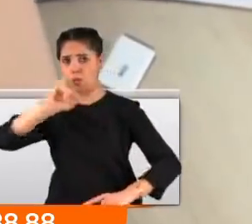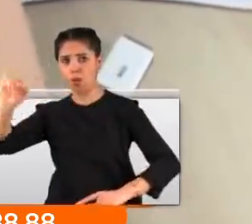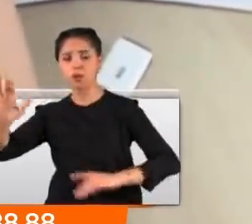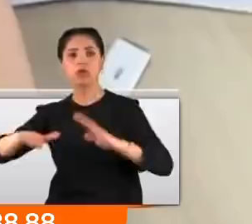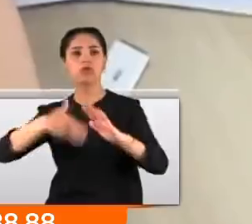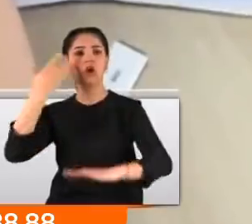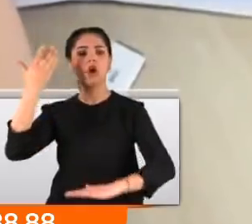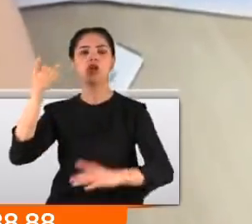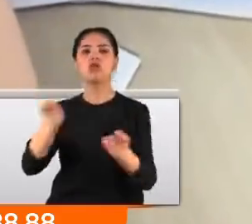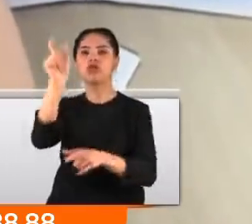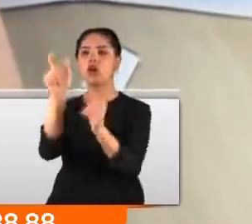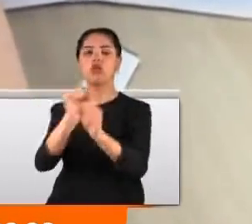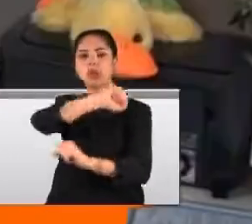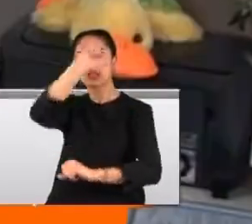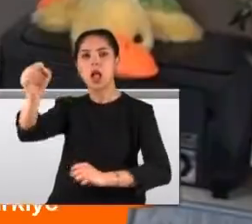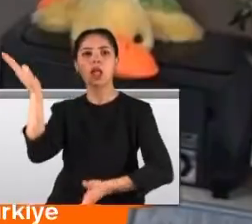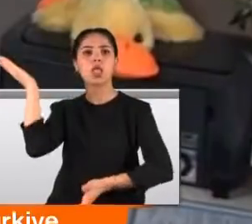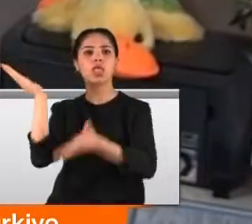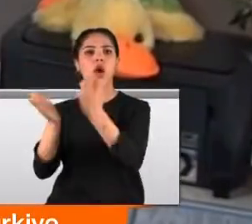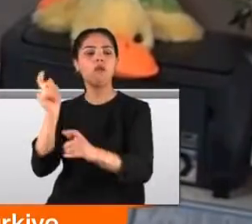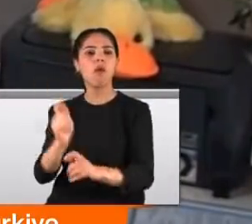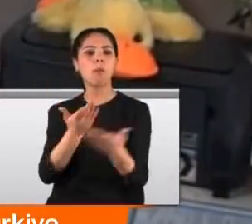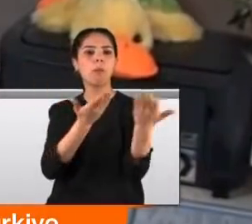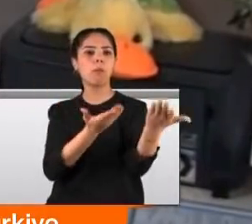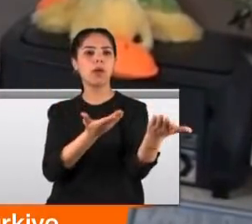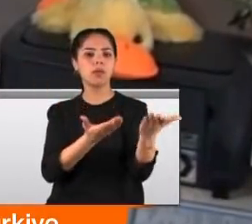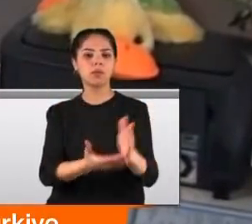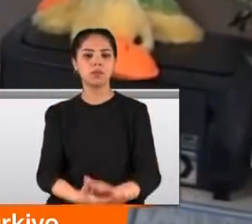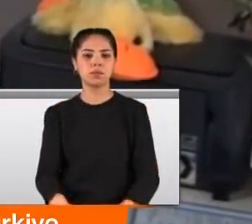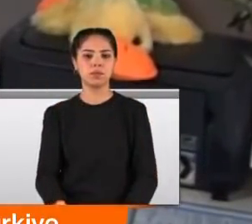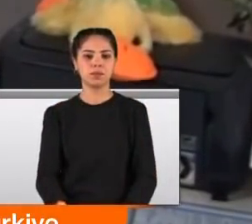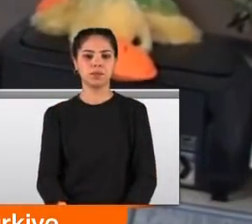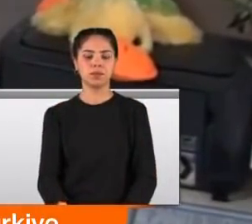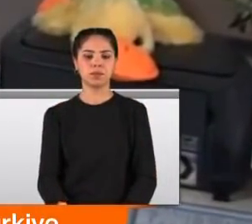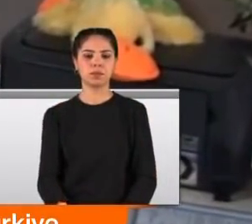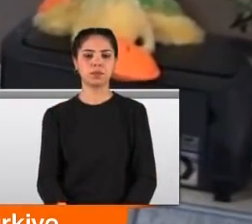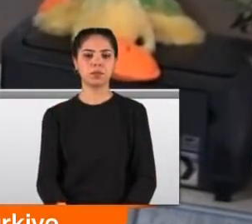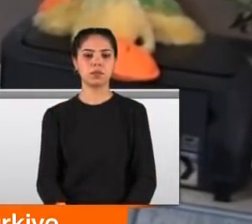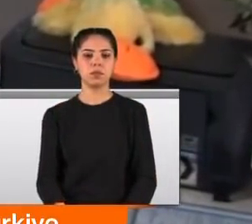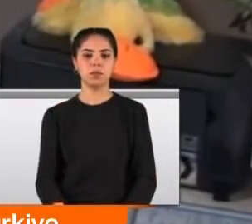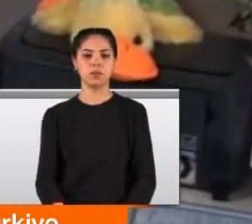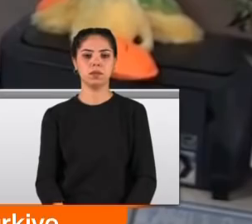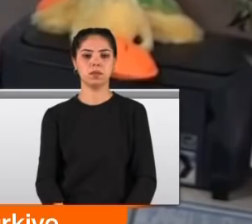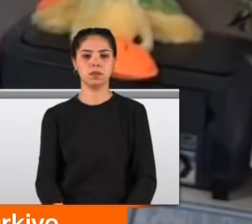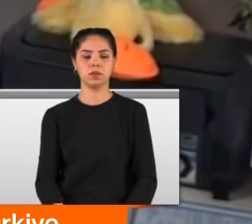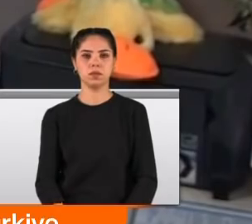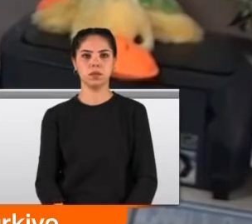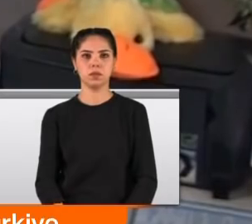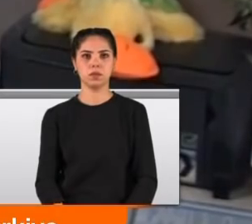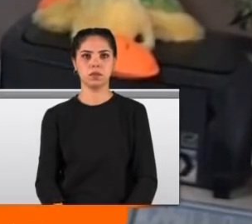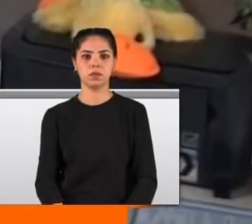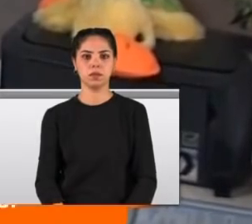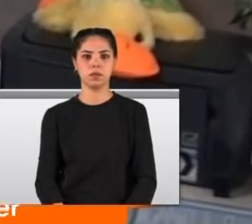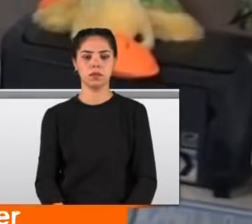Ardından da çalışanlara saldırdı. Kollarımda, ayaklarımda, saçımdan sürükleyerek yerlerde tekme atarak beni